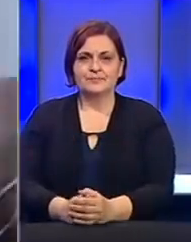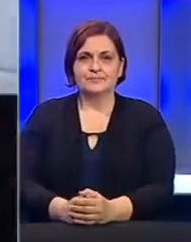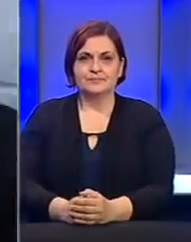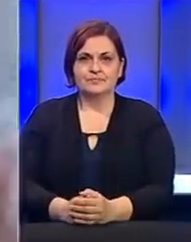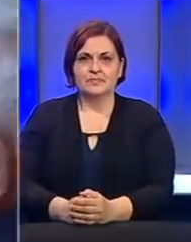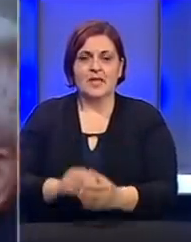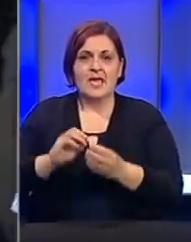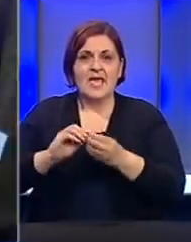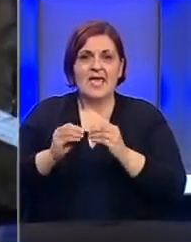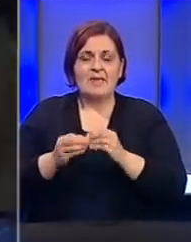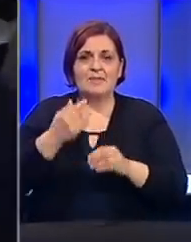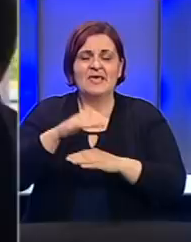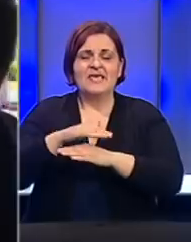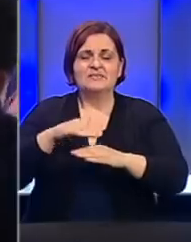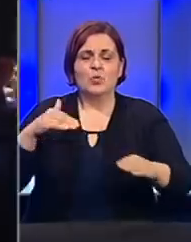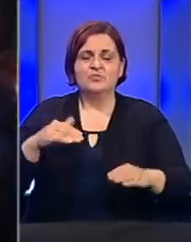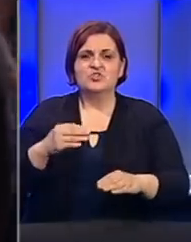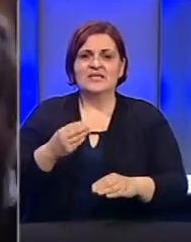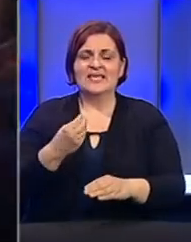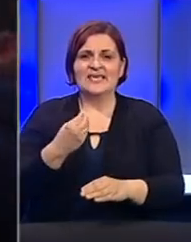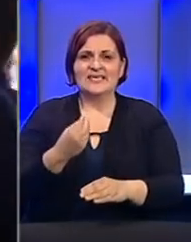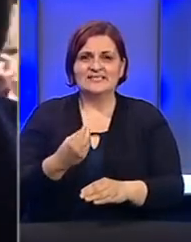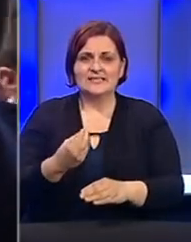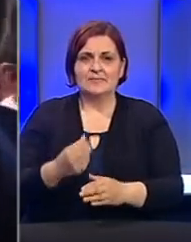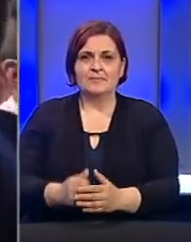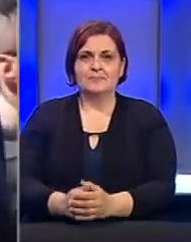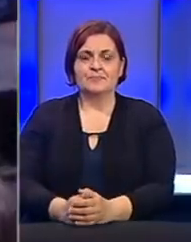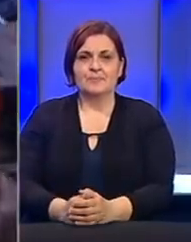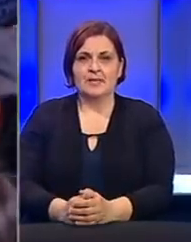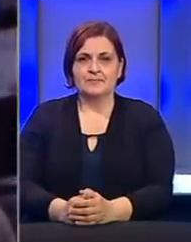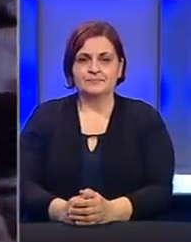Incidenti ispred Skupštine Srbije, verbalni i tjelesni obračun.